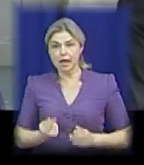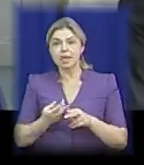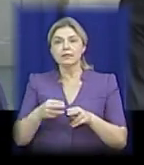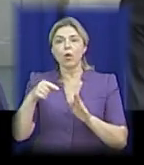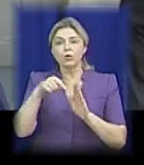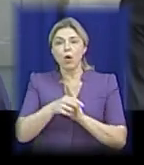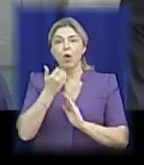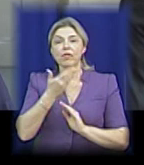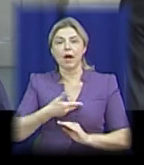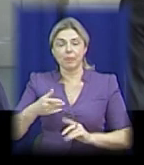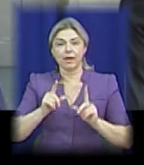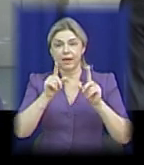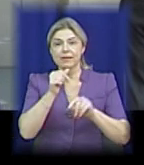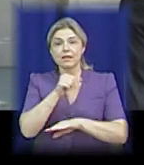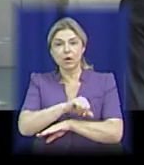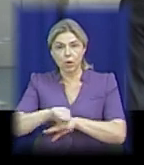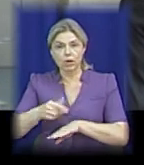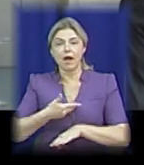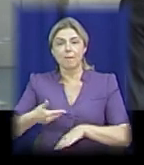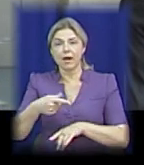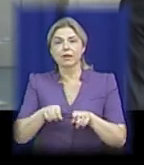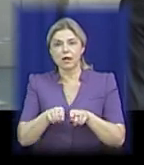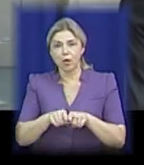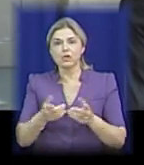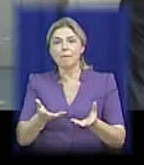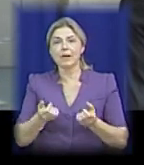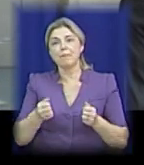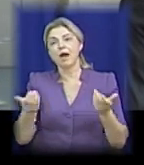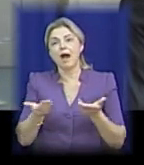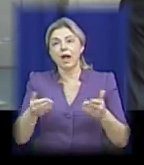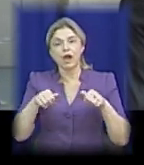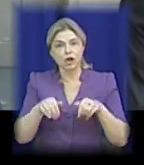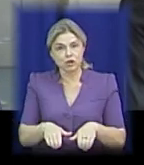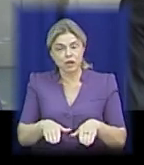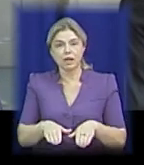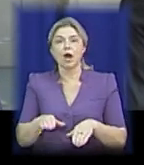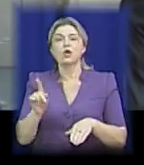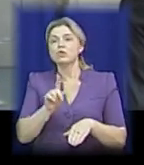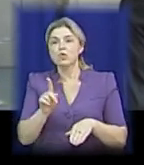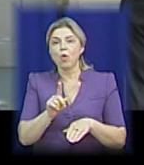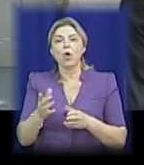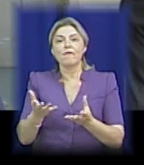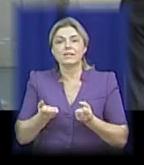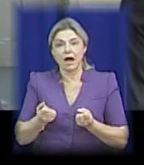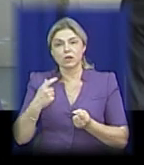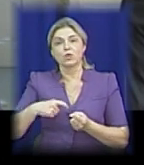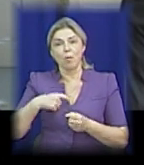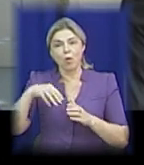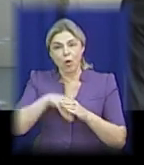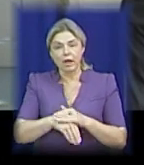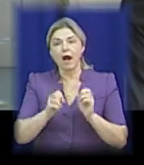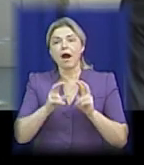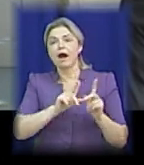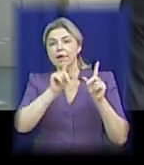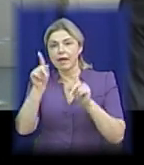коли ми їдемо за кордон, ми також приймаємо деякі рішення. Що з собою обрати, як їхати,